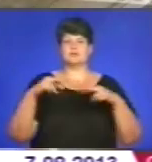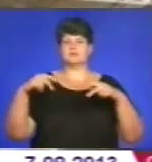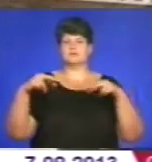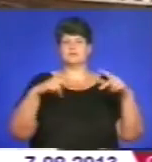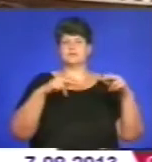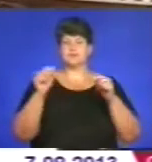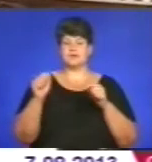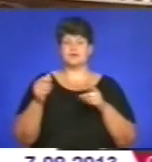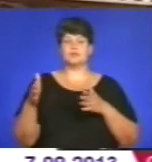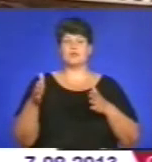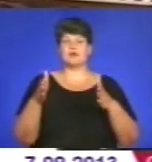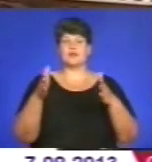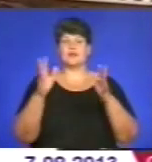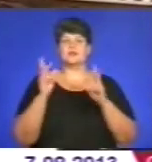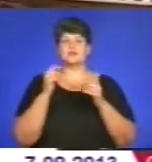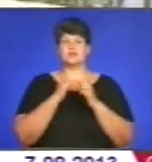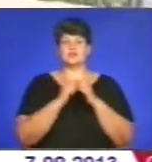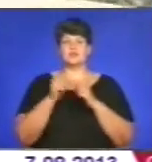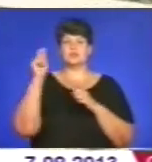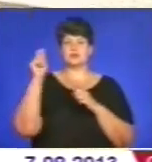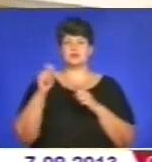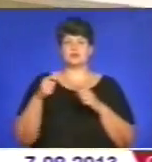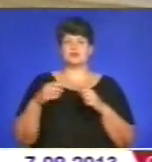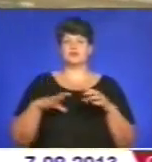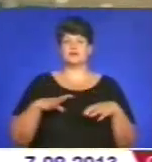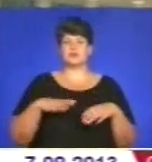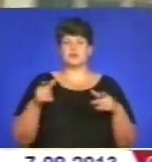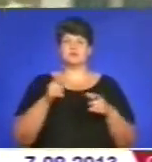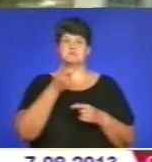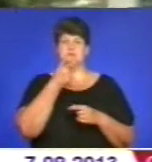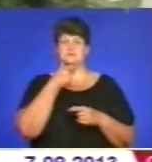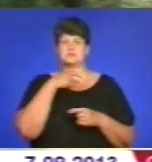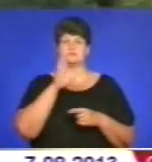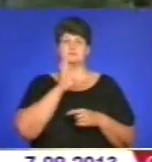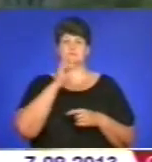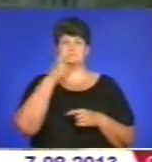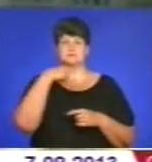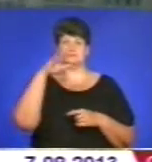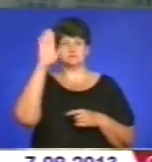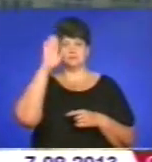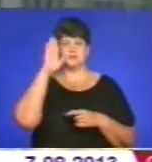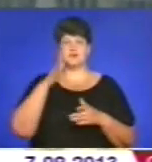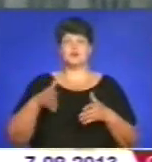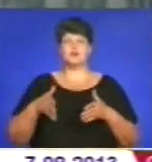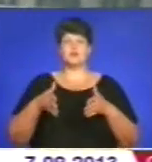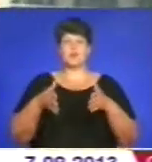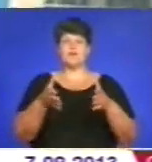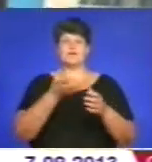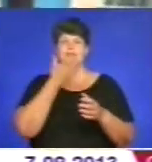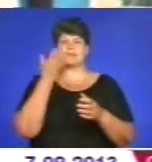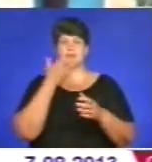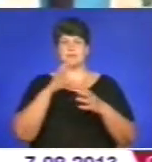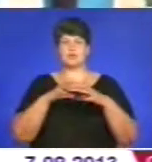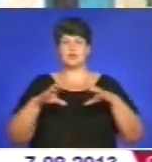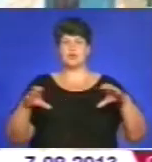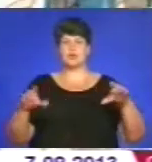вела до палацу, часто на бричках приїздили запрошені пани і панії. Через довгий, як його називають, теплий коридор, який сполучав кухню